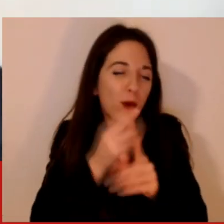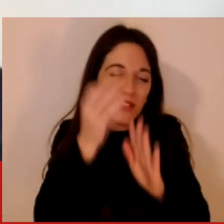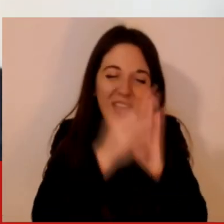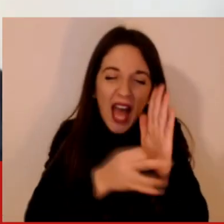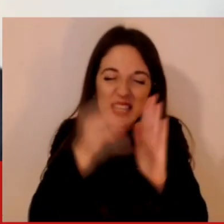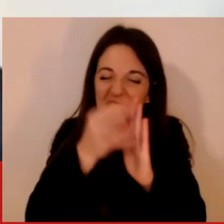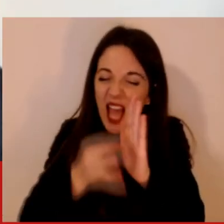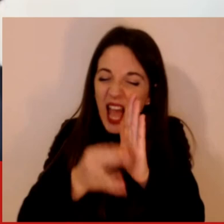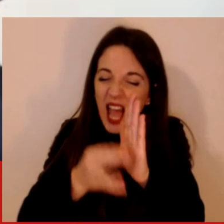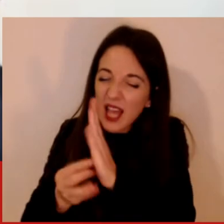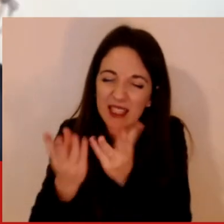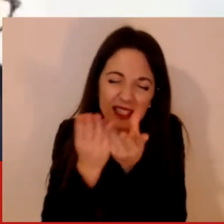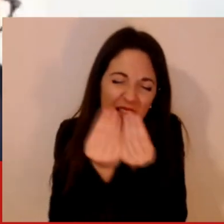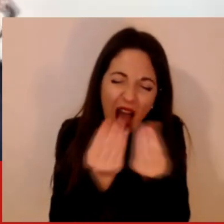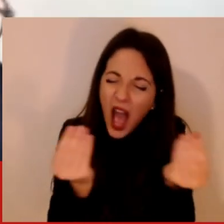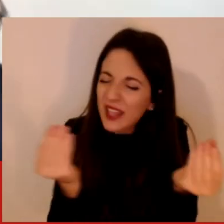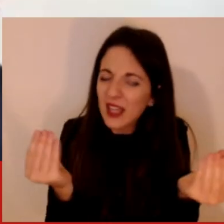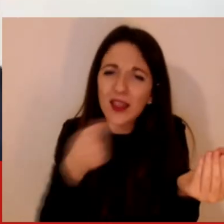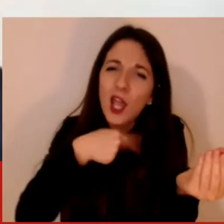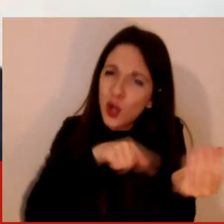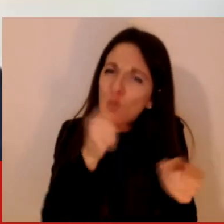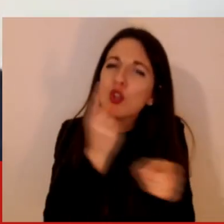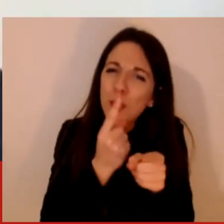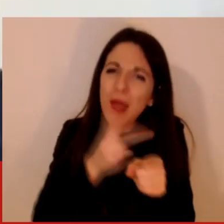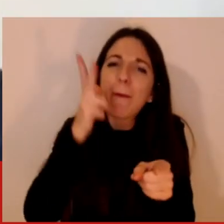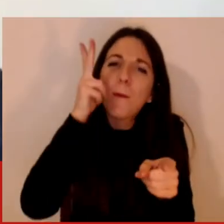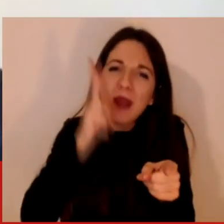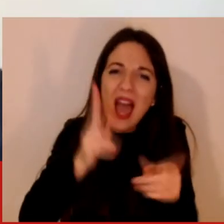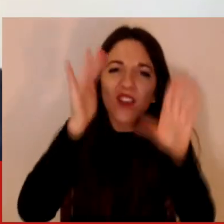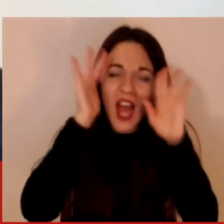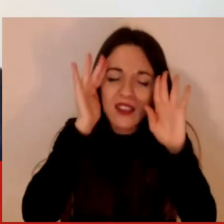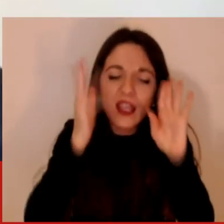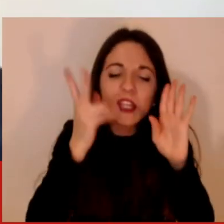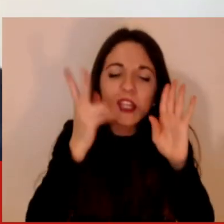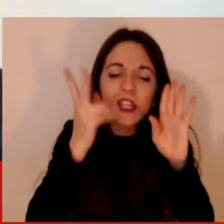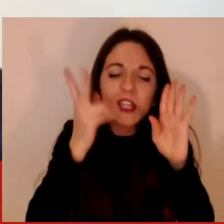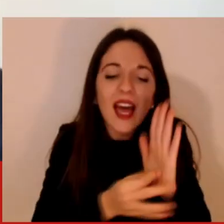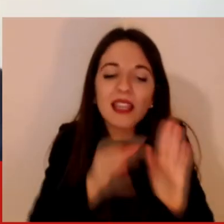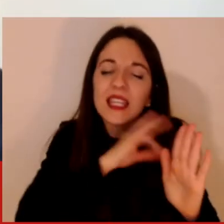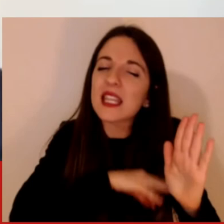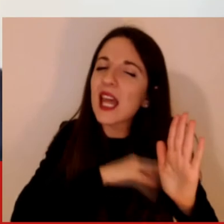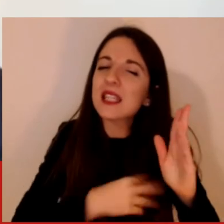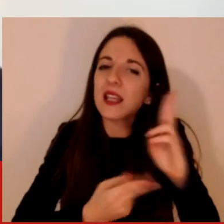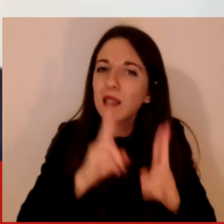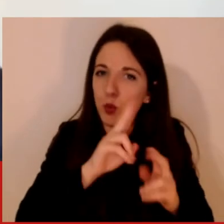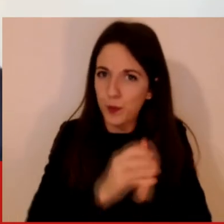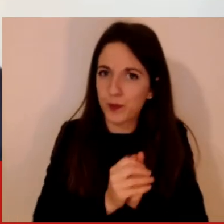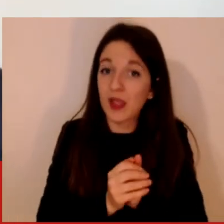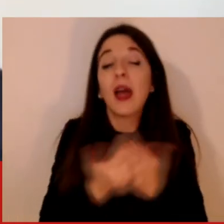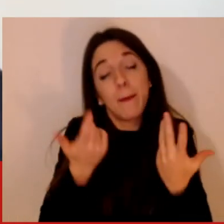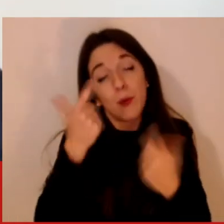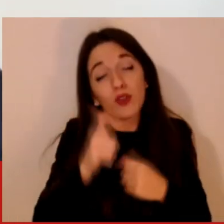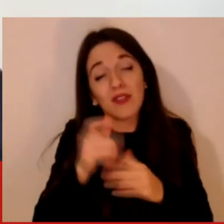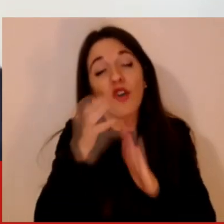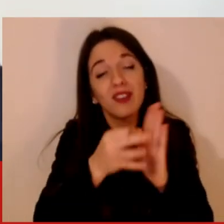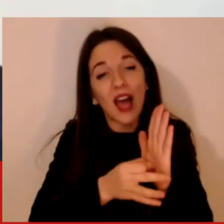non solo paglia e quindi bisogna essere molto molto attenti. C'è un problema di qualità dei dati, quali sono i dati che realmente